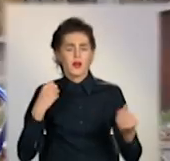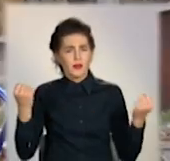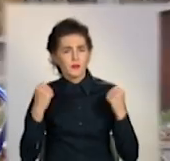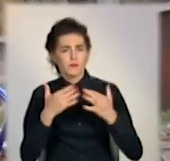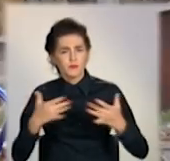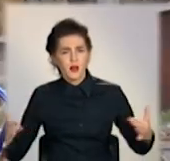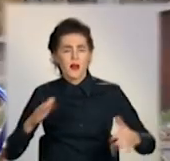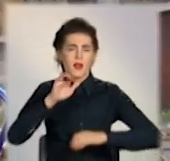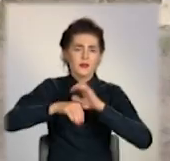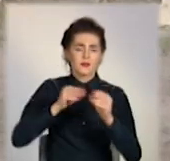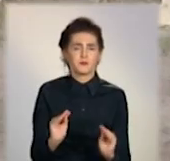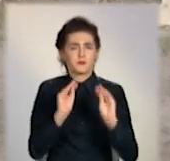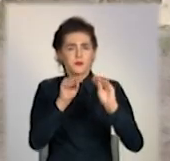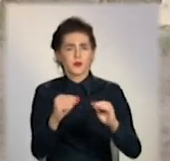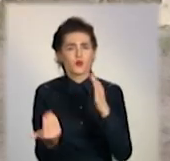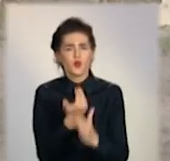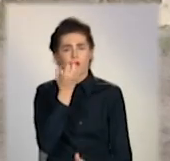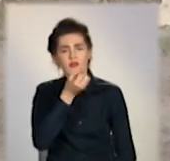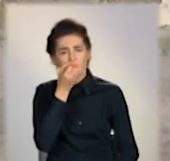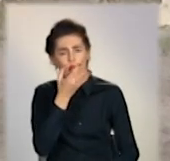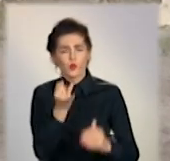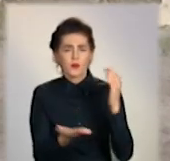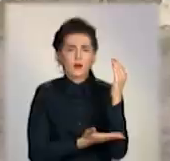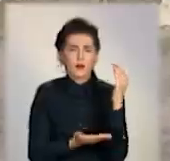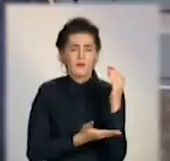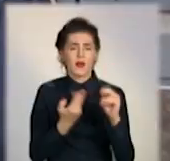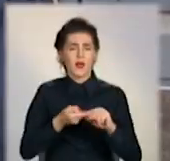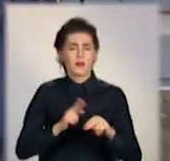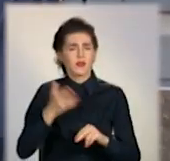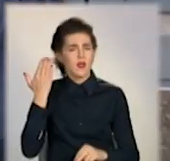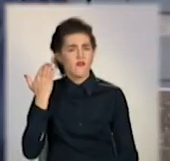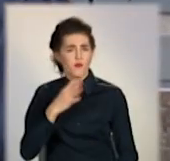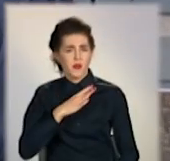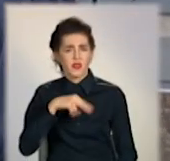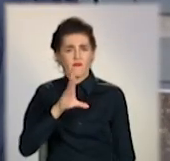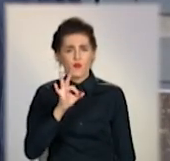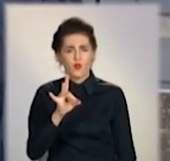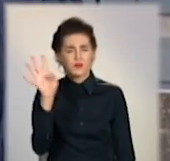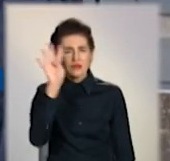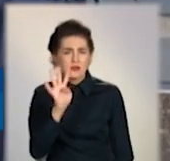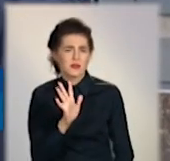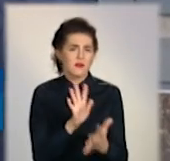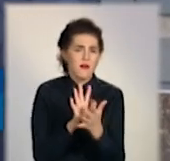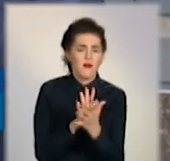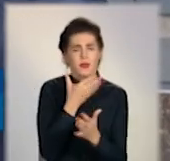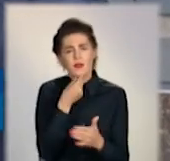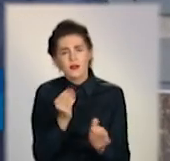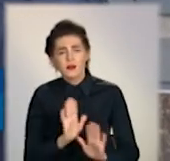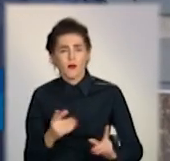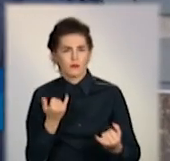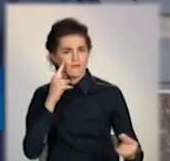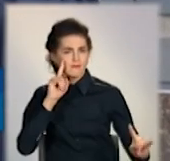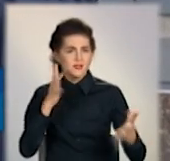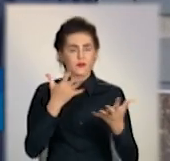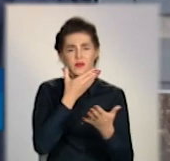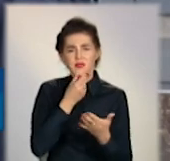альтанки. А ще посадили нові квіти та дерева. До цього двор був серий, грязний, некрасивий. А тепер все красиве, ярке.